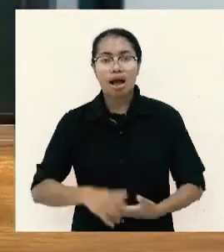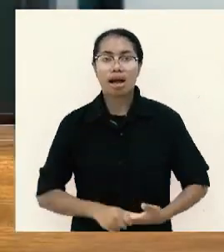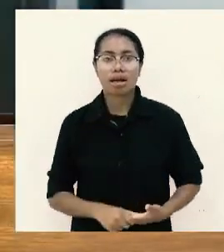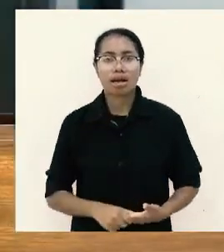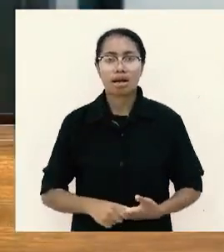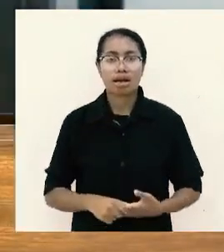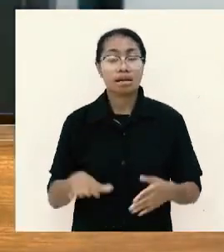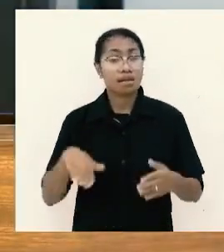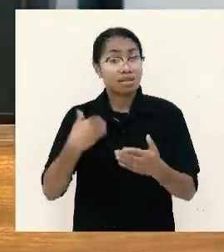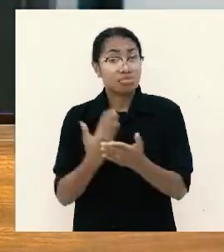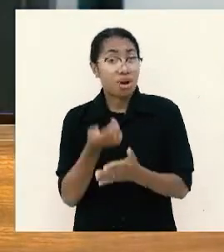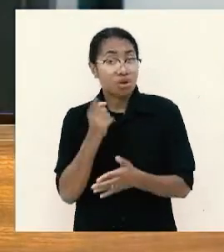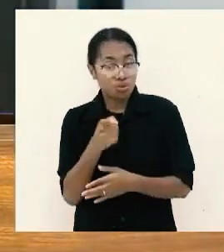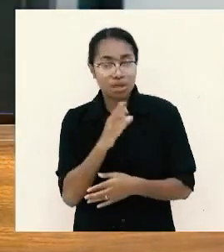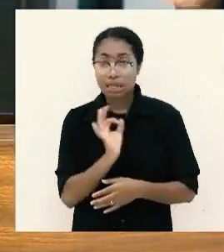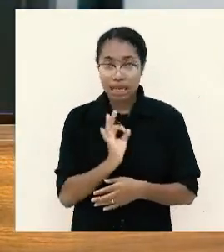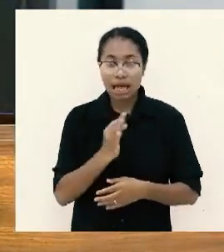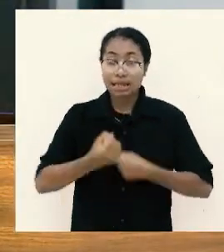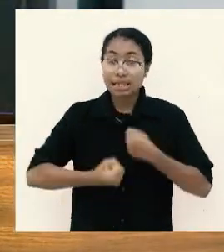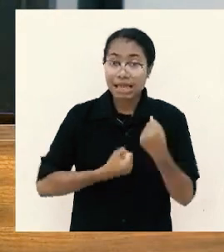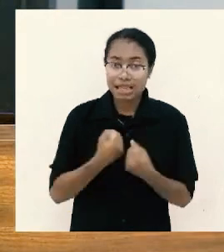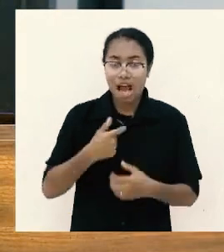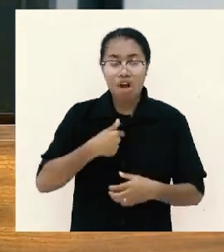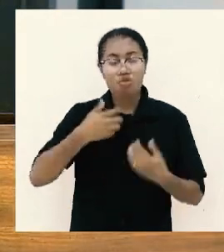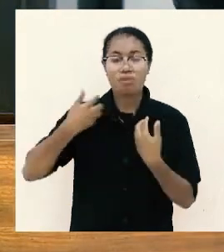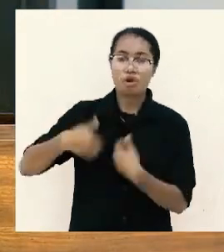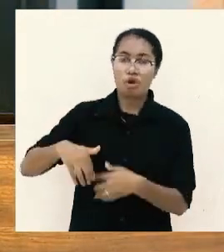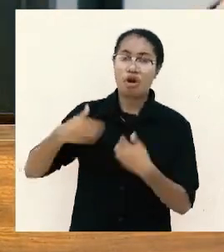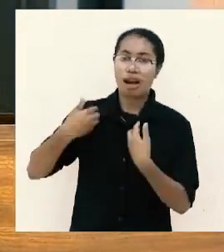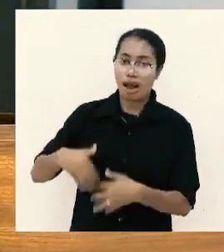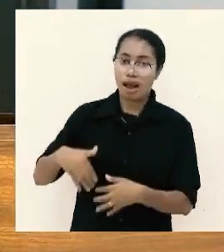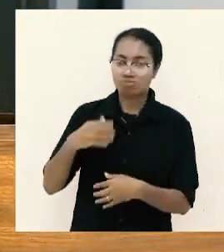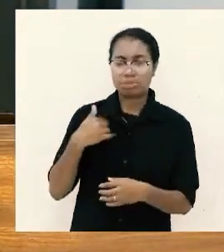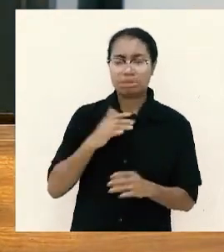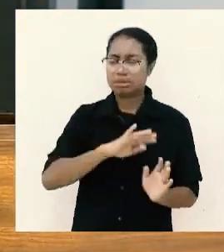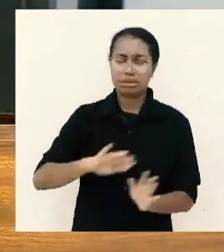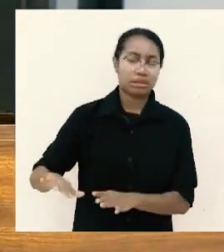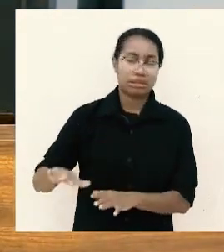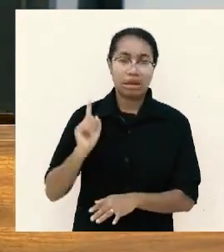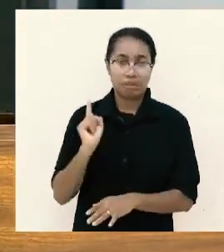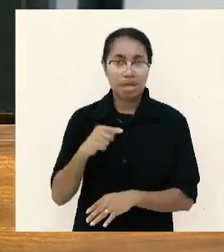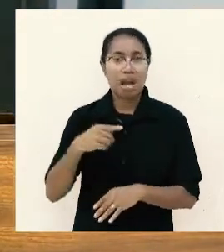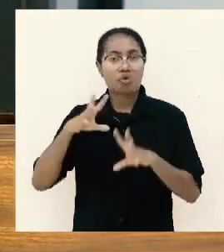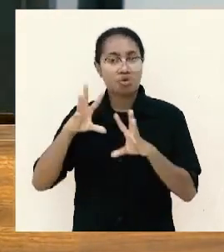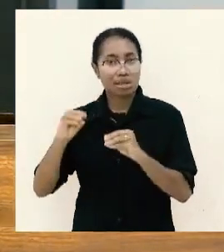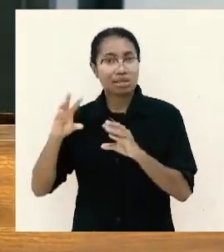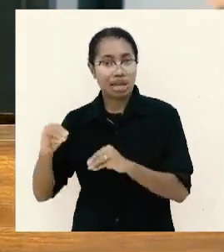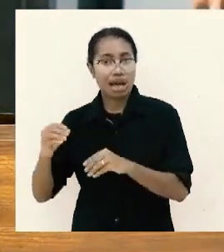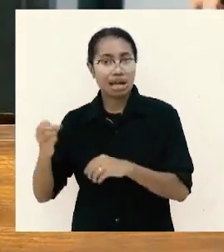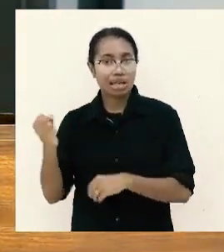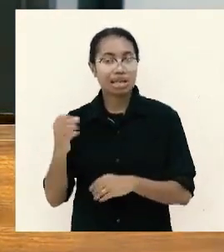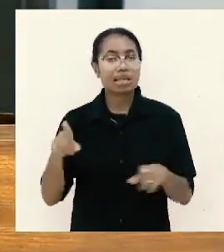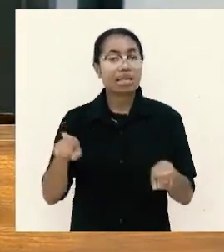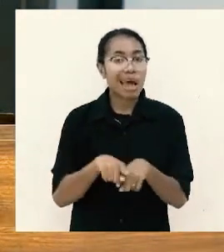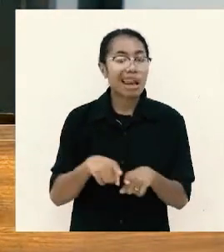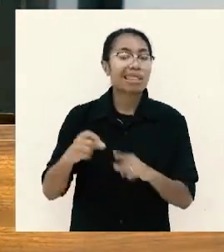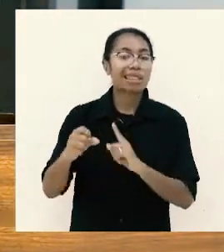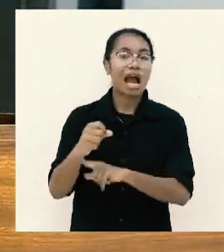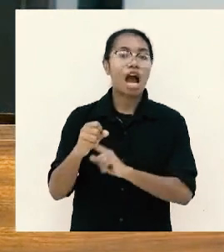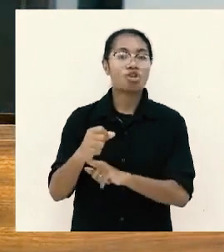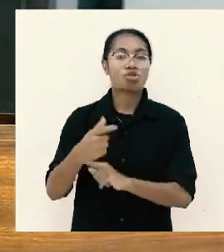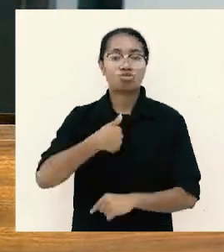supaya itu tidak terjadi aku menolak biar aku kerja dengan tanganku sendiri